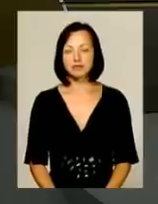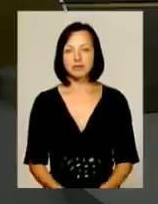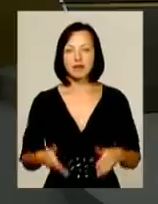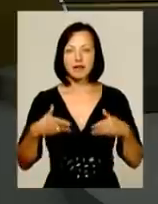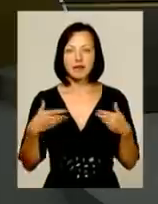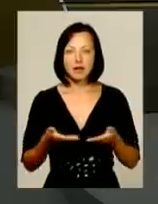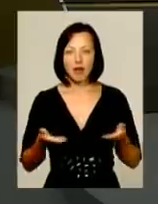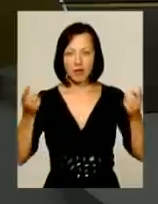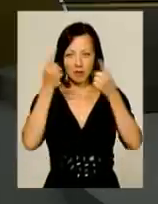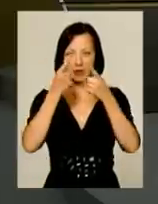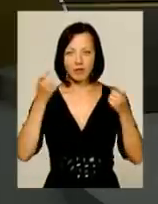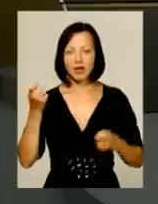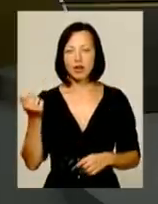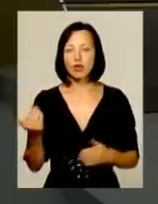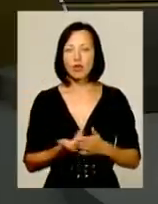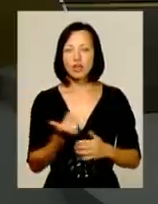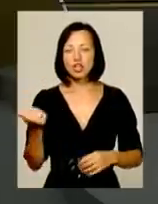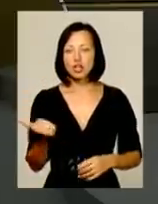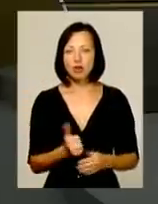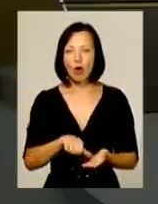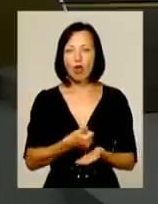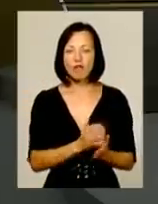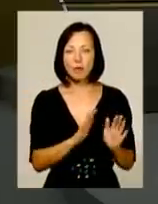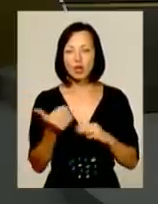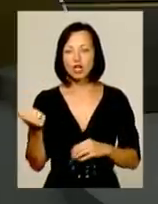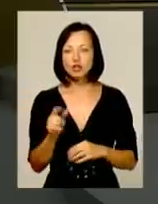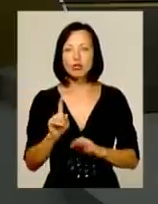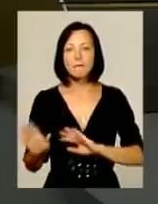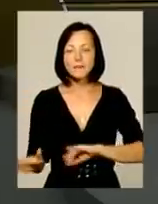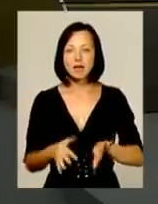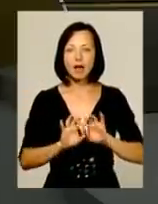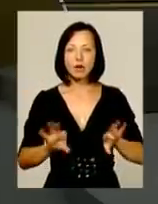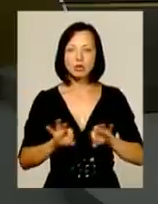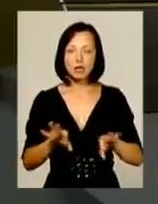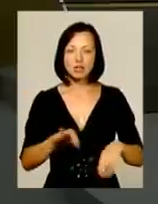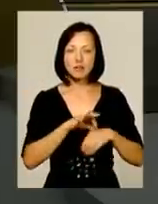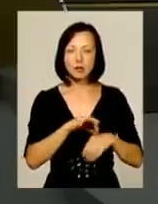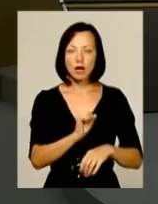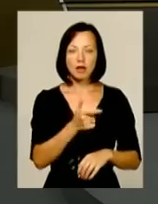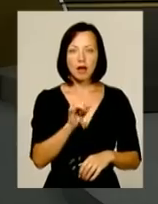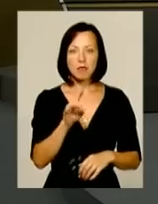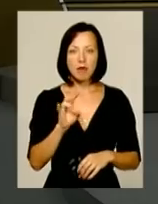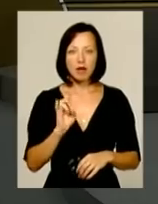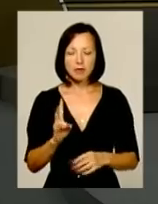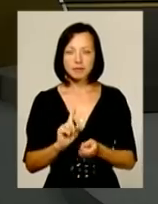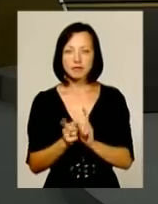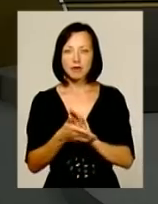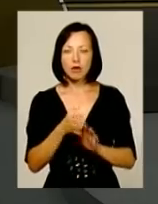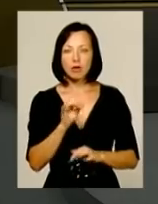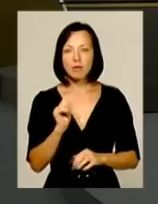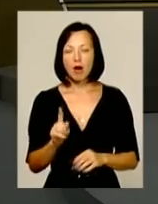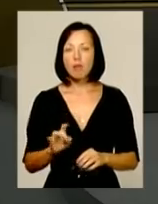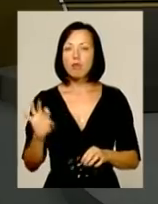Вітаю! ефірі «Панорама тиждень». Про головні події тижня, що минає, вам розкажуть Анна Герман та Ольга Рибак. Але спочатку про